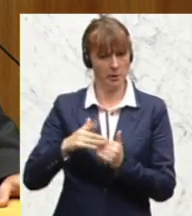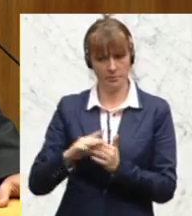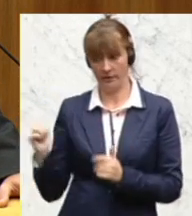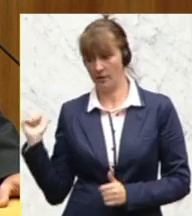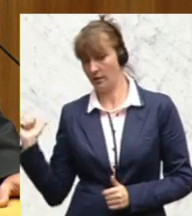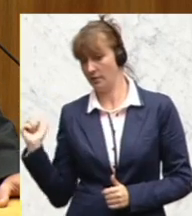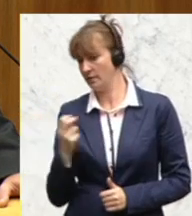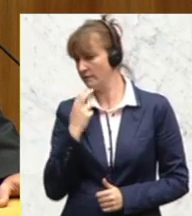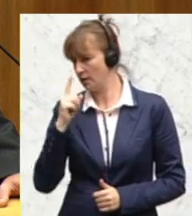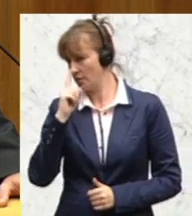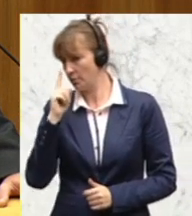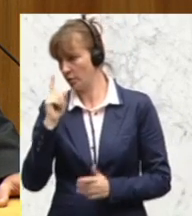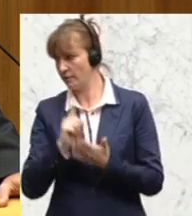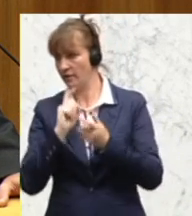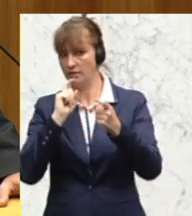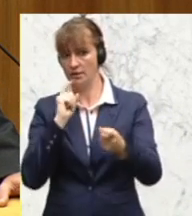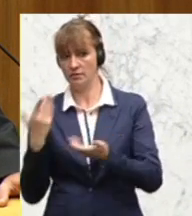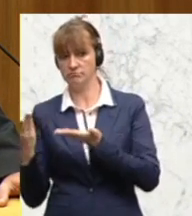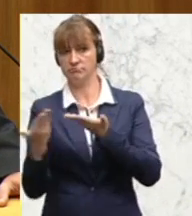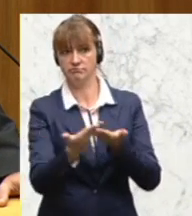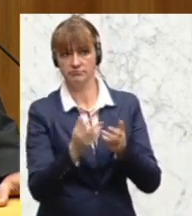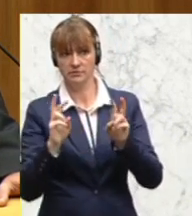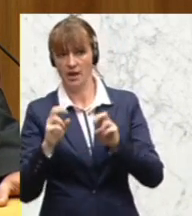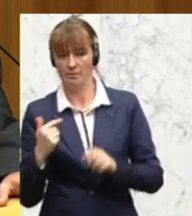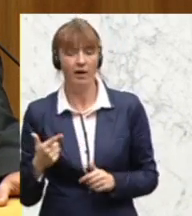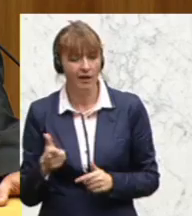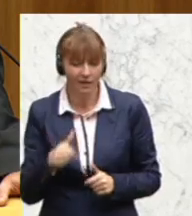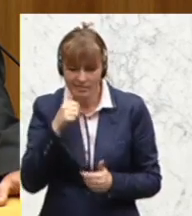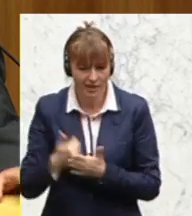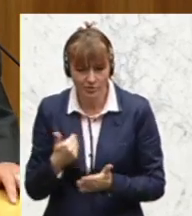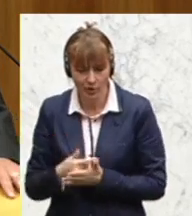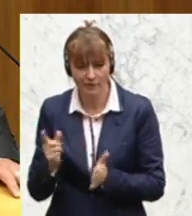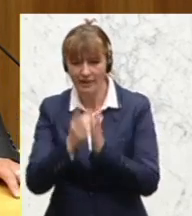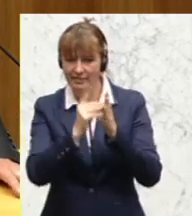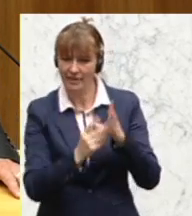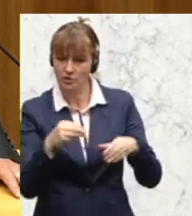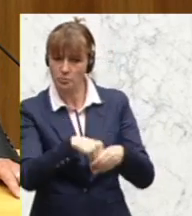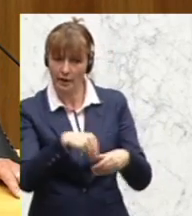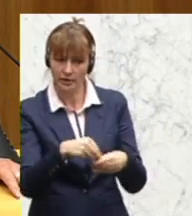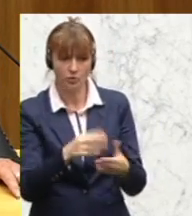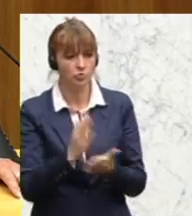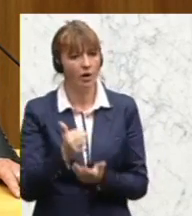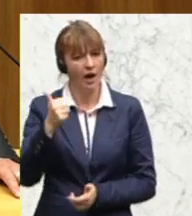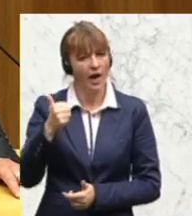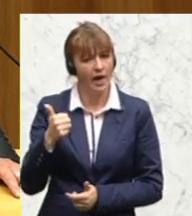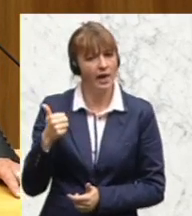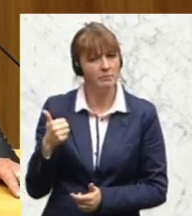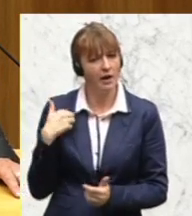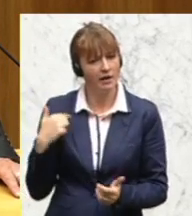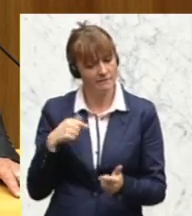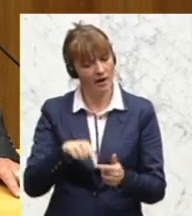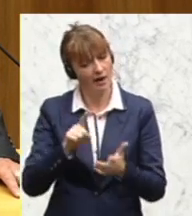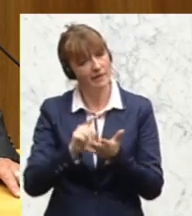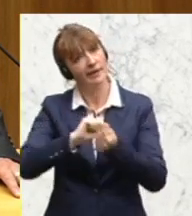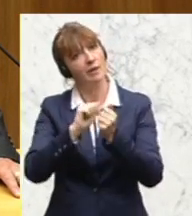Hintertür versuchen, in die Debatte einzubringen, dann ist das auch nichts Neues. Denn die Vorratsdatenspeicherung ist ja schon einmal unter dem Gesichtspunkt Kampf